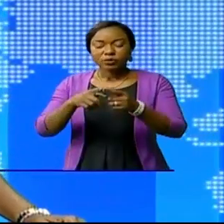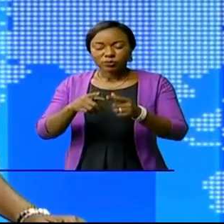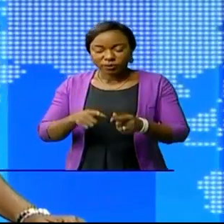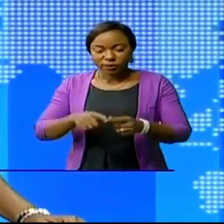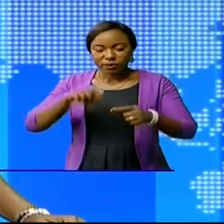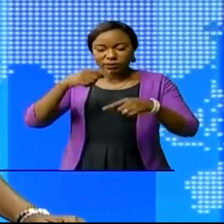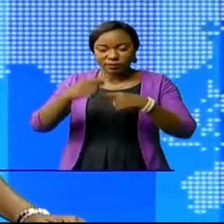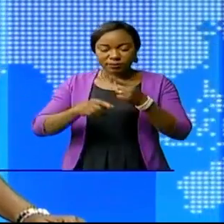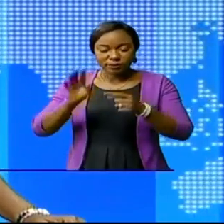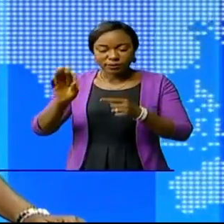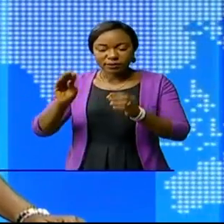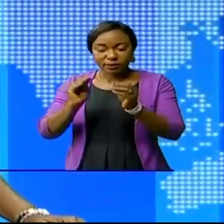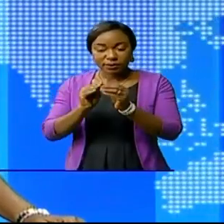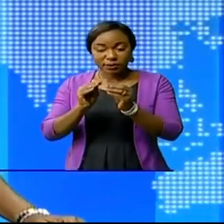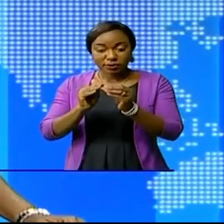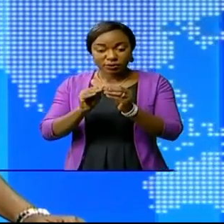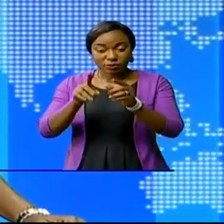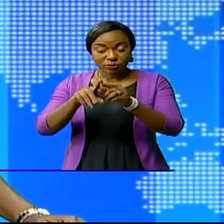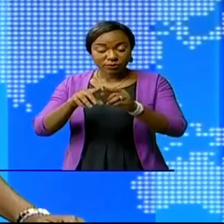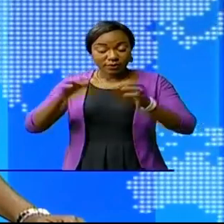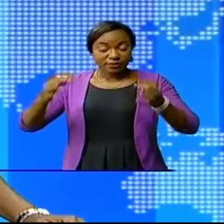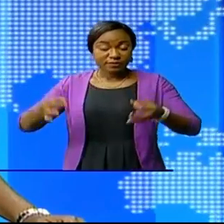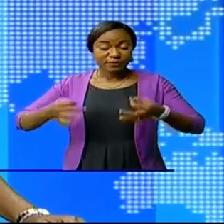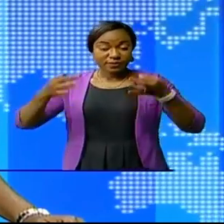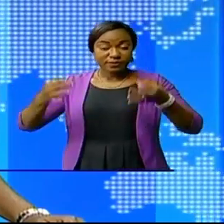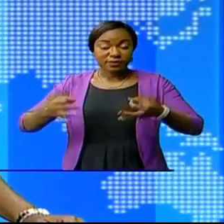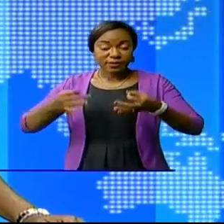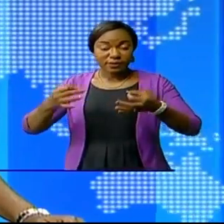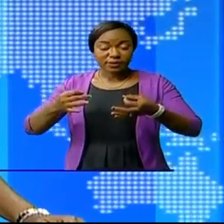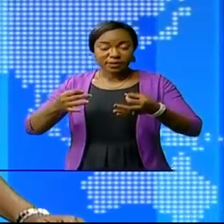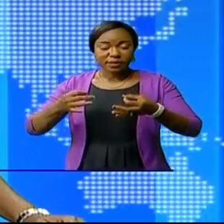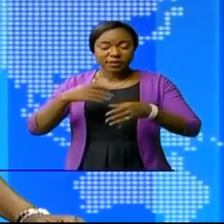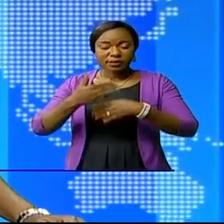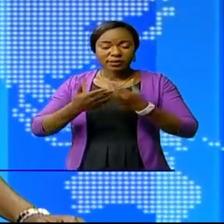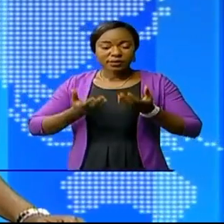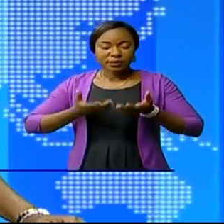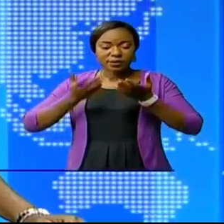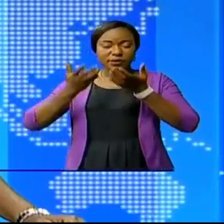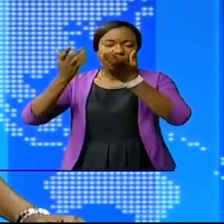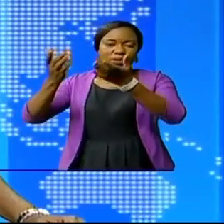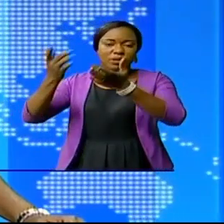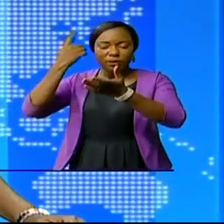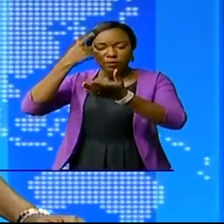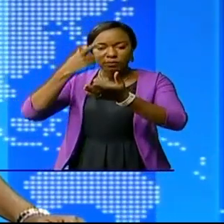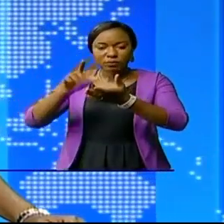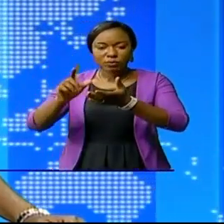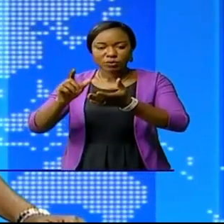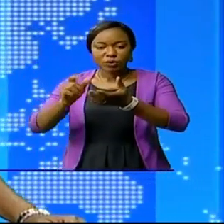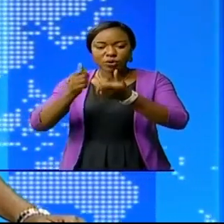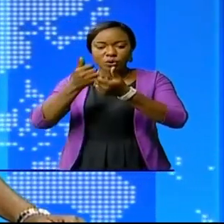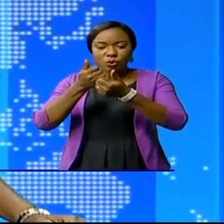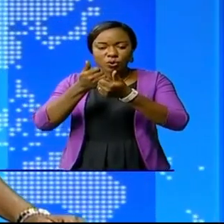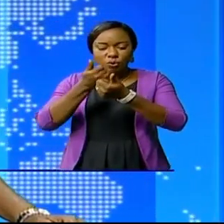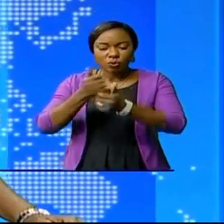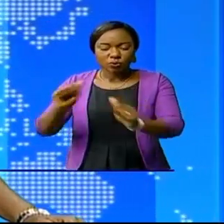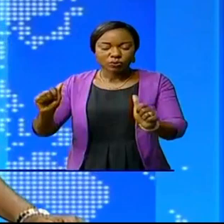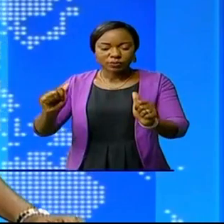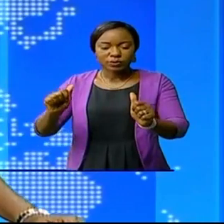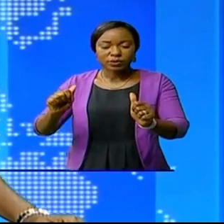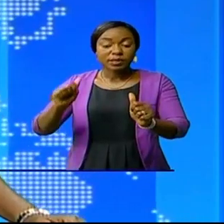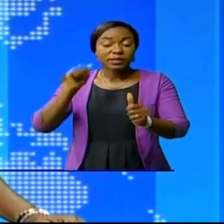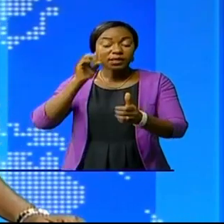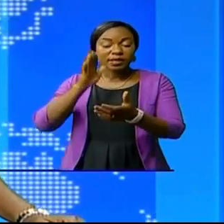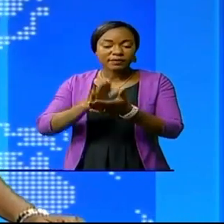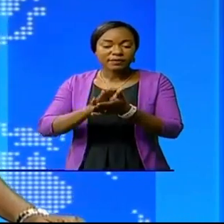cette cérémonie. Elle a fait un plaidoyer pour l'autonomisation de la femme et encourager